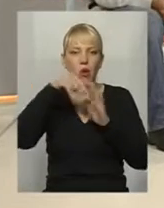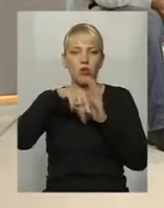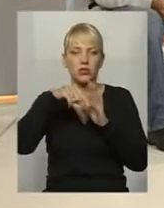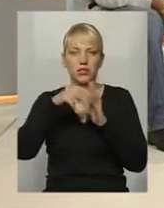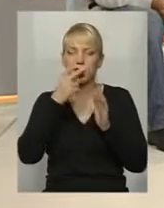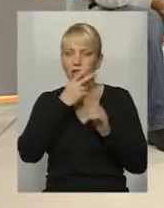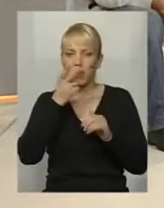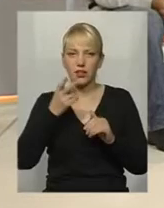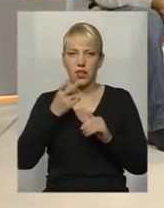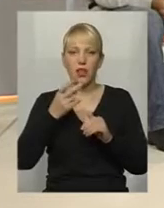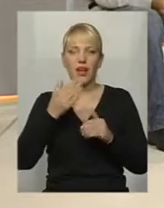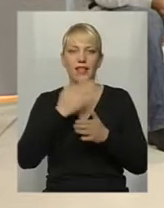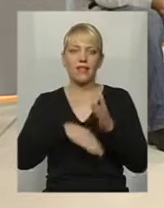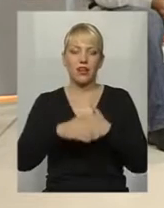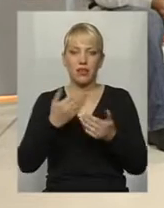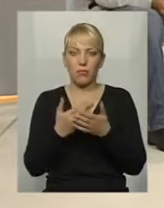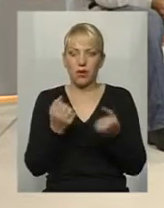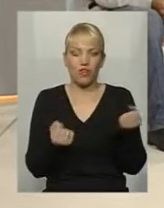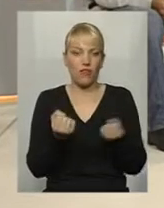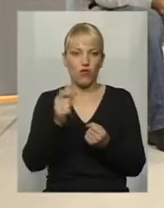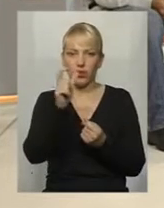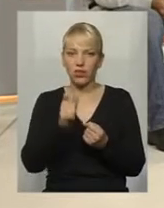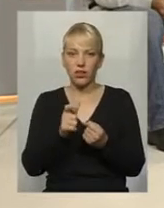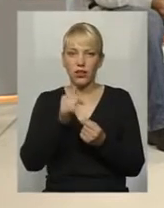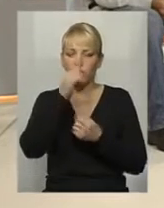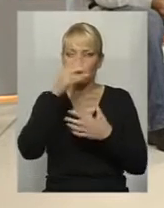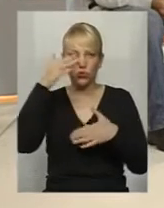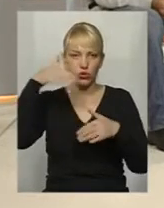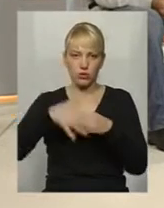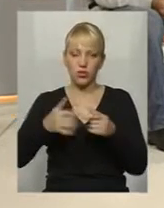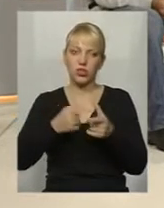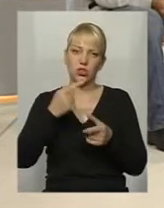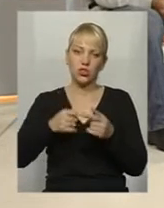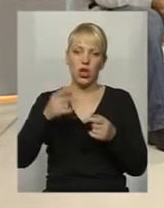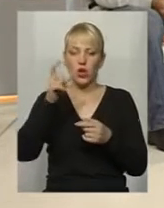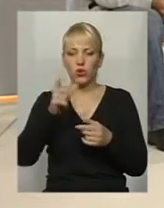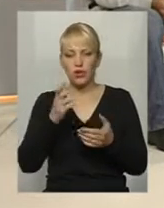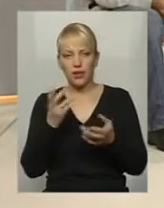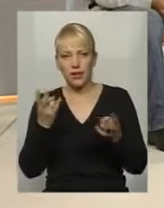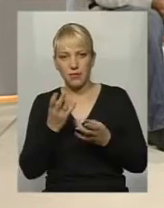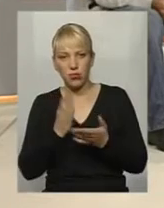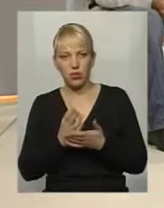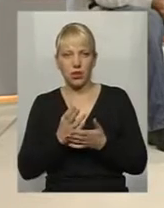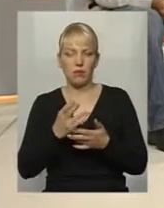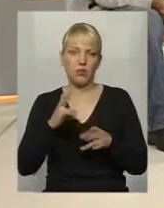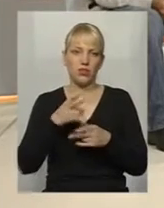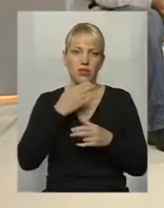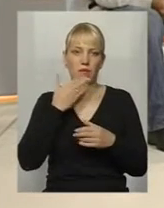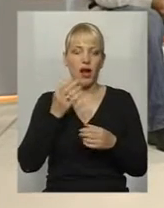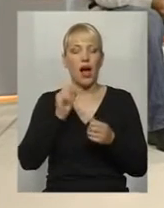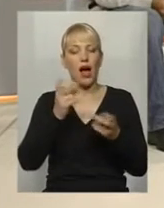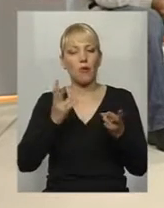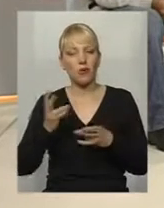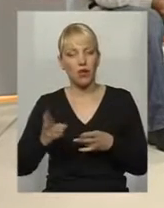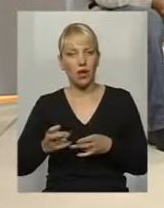І той самий водій не може зорієнтуватися, наскільки людина має ту чи іншу потребу. А от ці потреби в